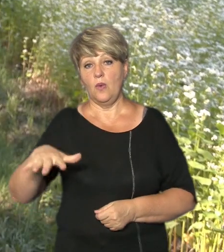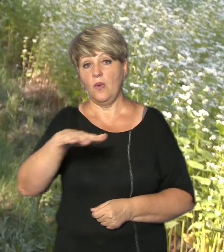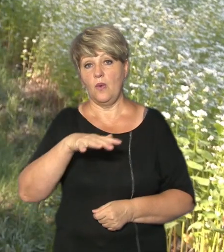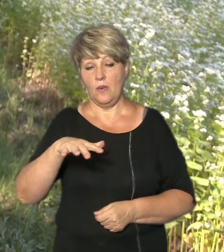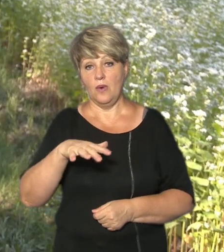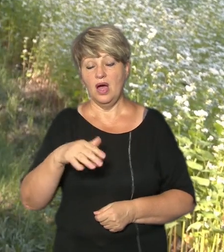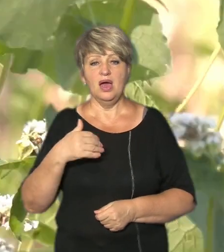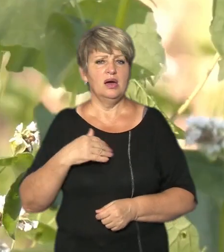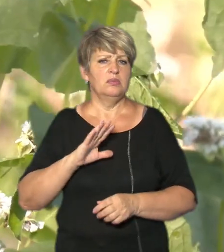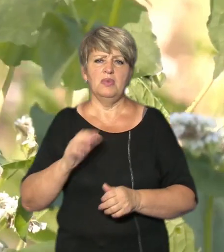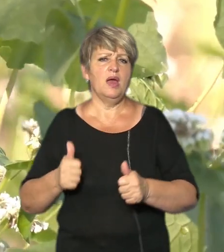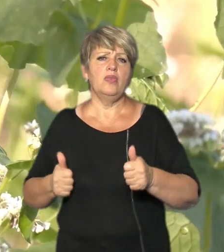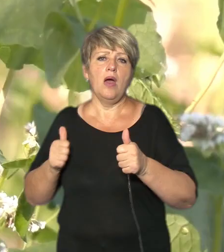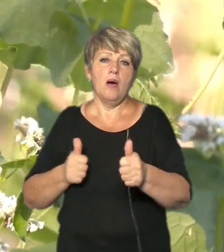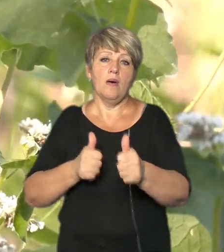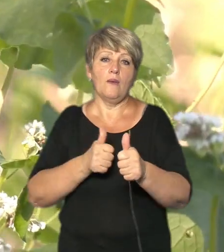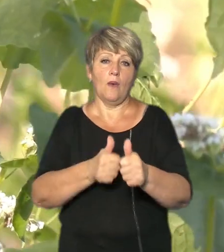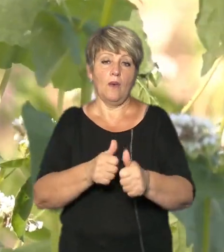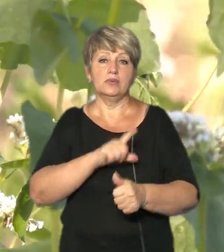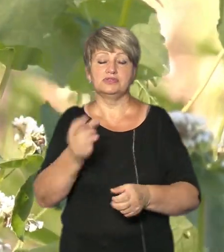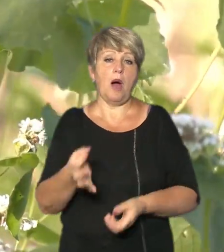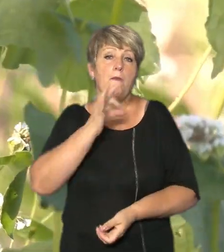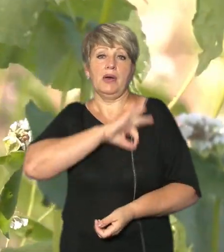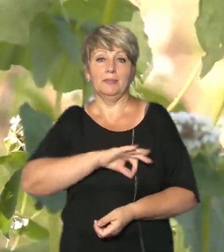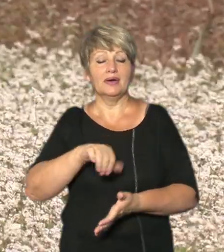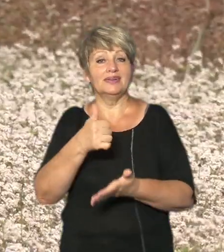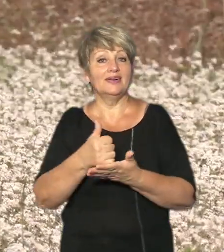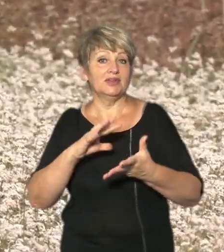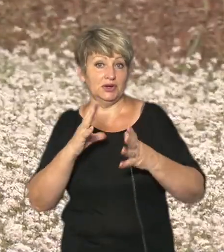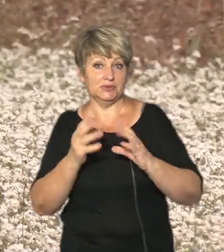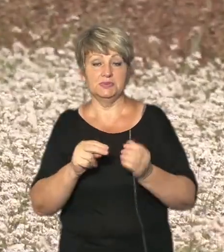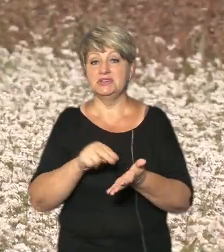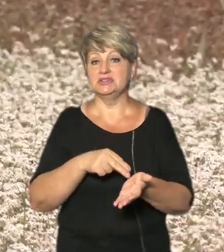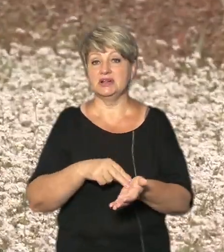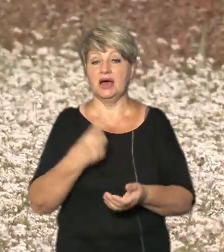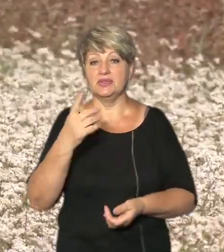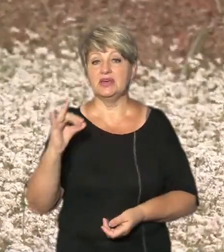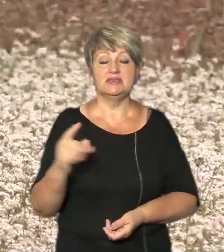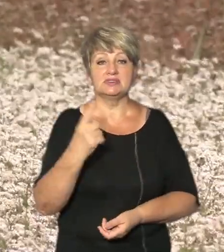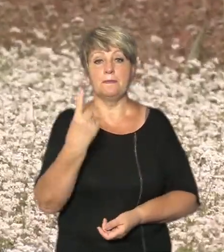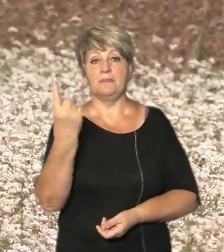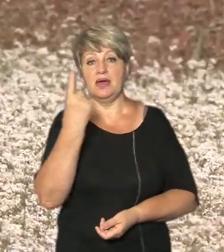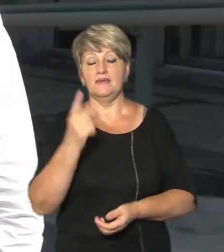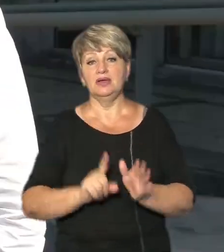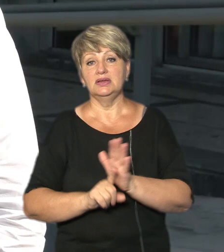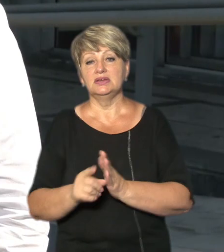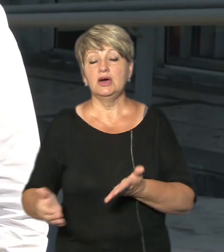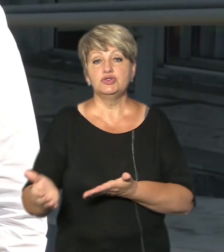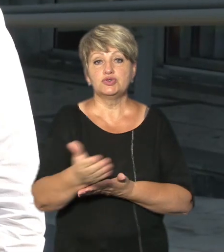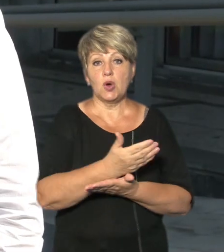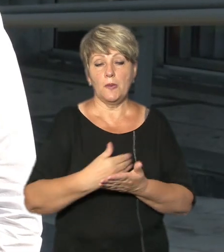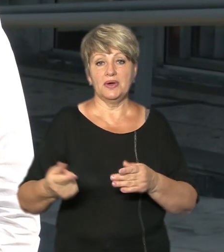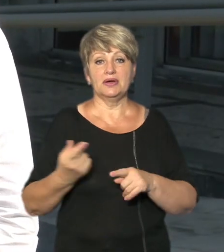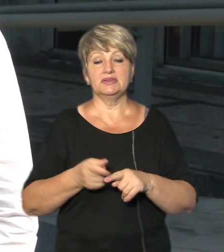такими великими прибутками, бо головне – результат Черкащина одна з перших в Україні почала збирати цю культуру, розповідає